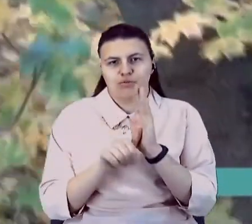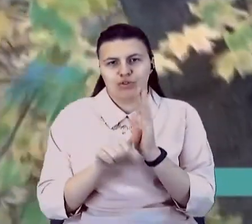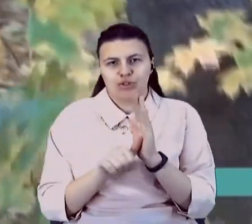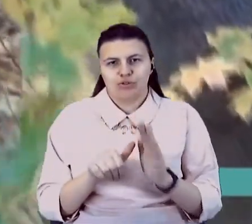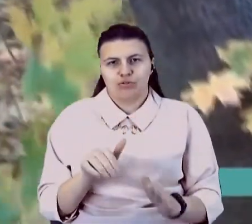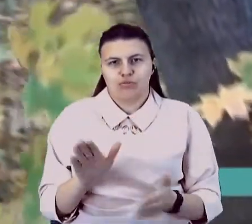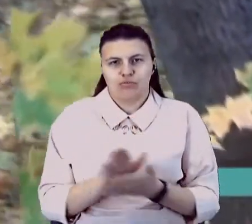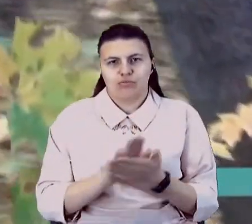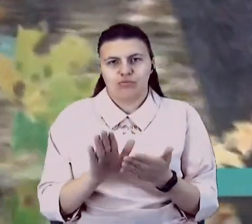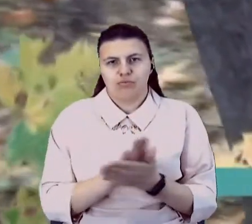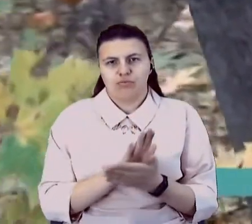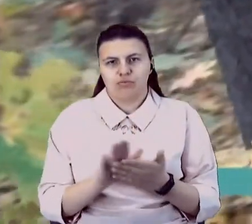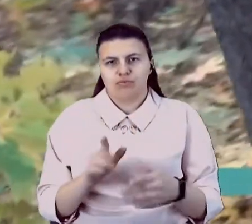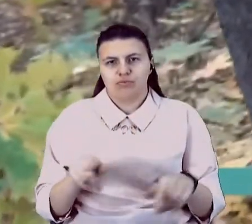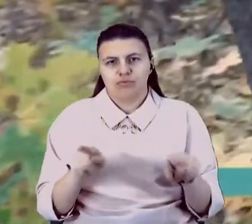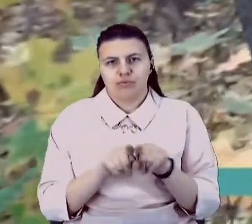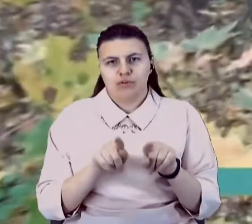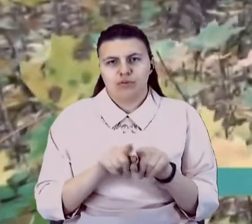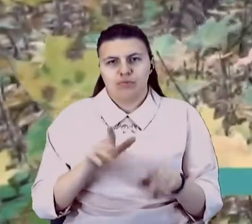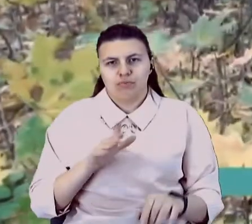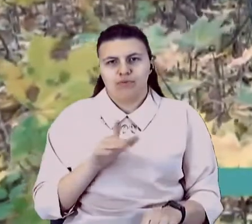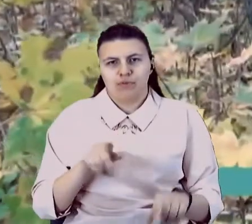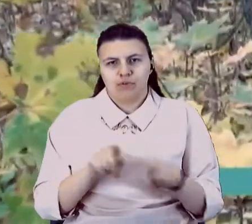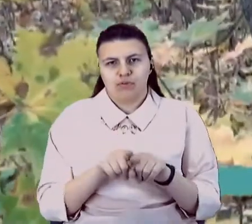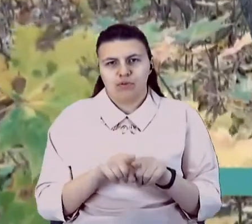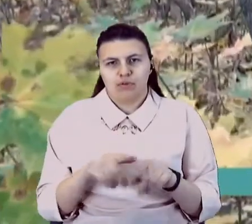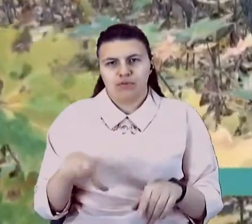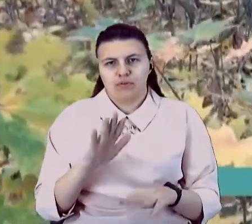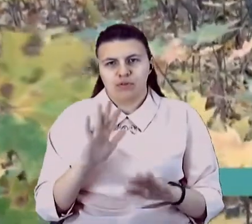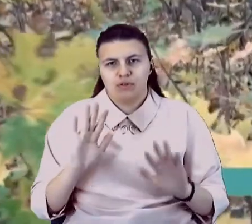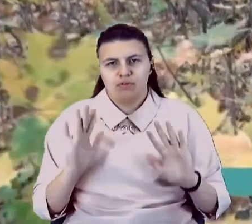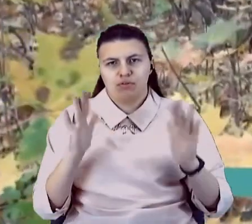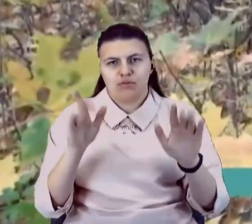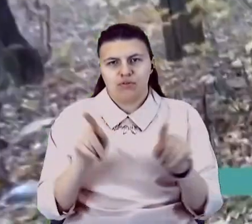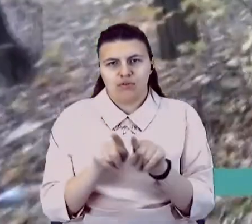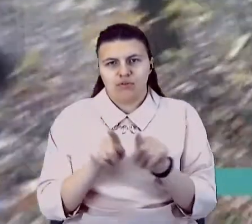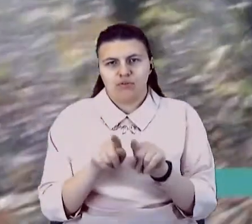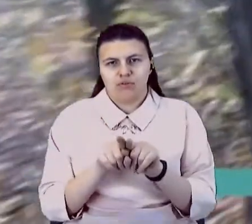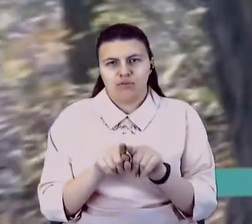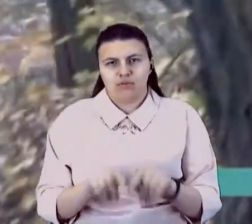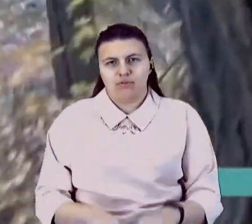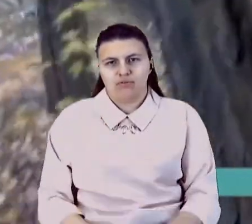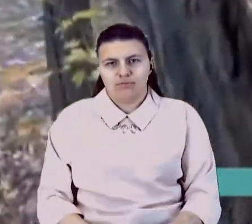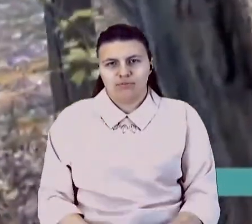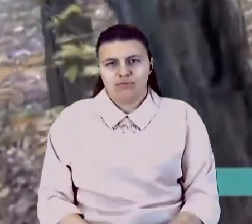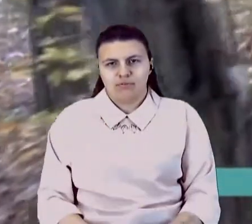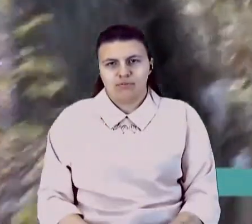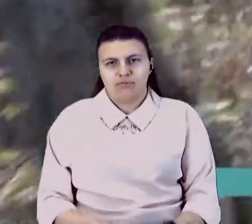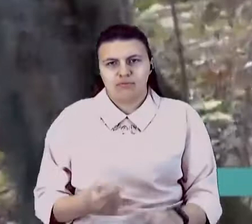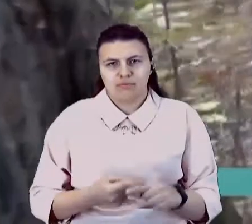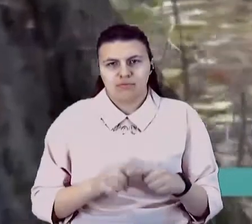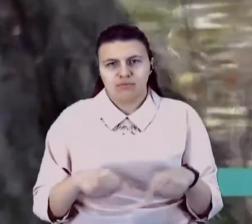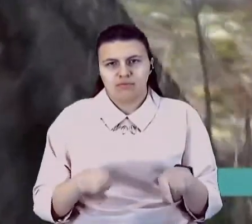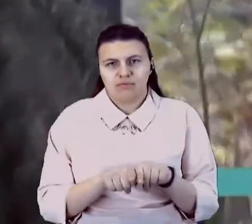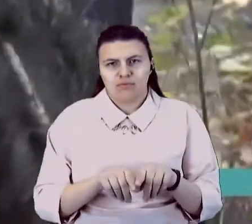Ось таке і буває. І на всій території лісу така ж ситуація стоїть. Ось такі кучи зустрічаються дуже часто.